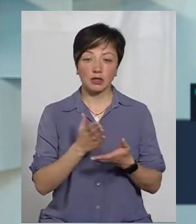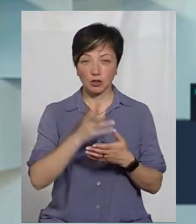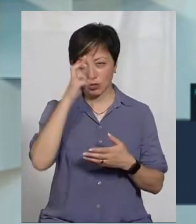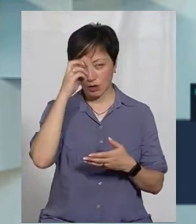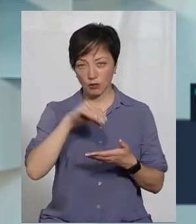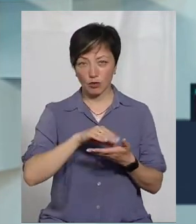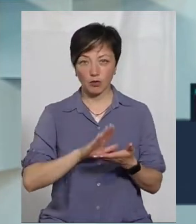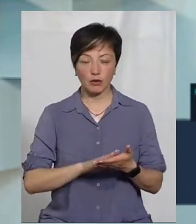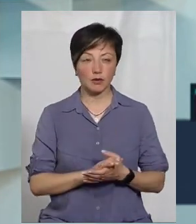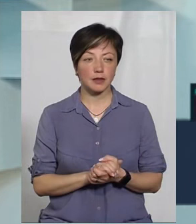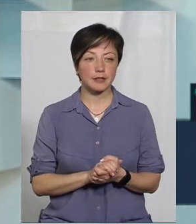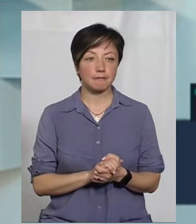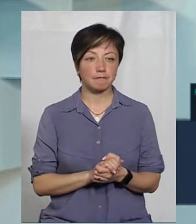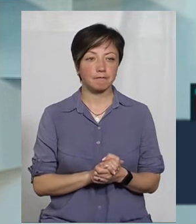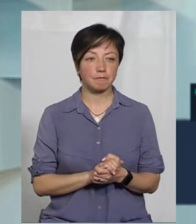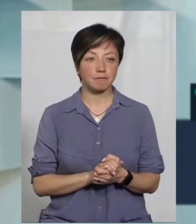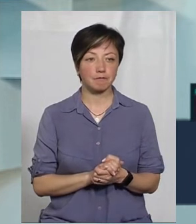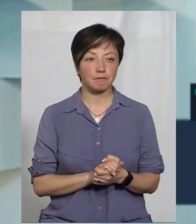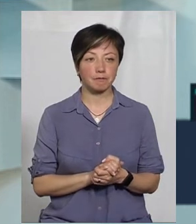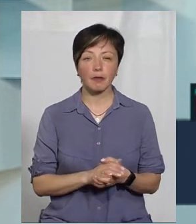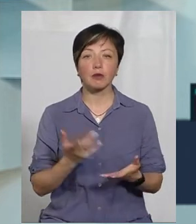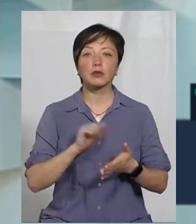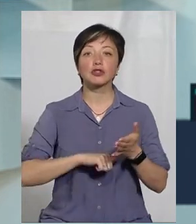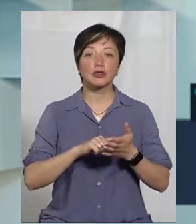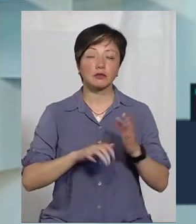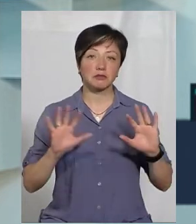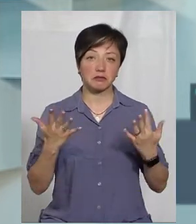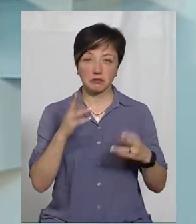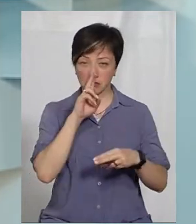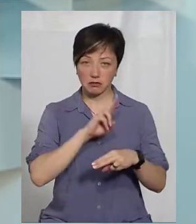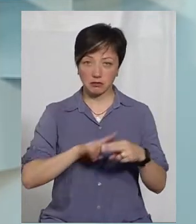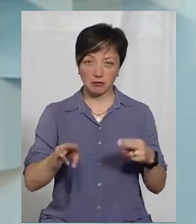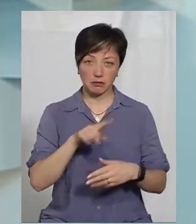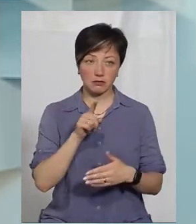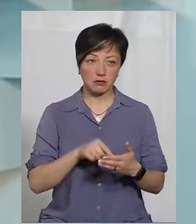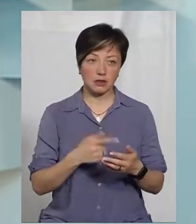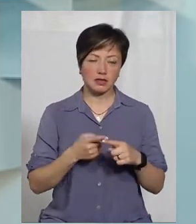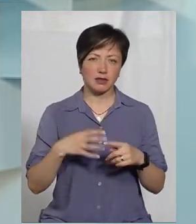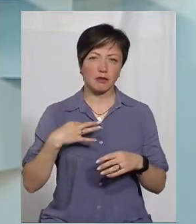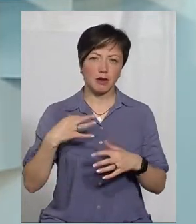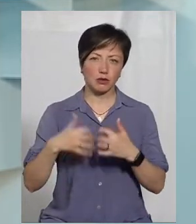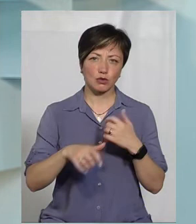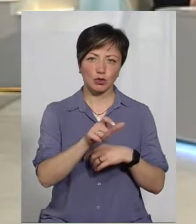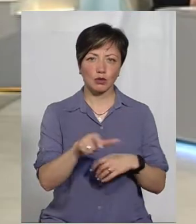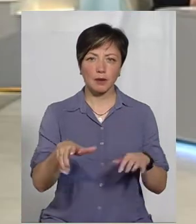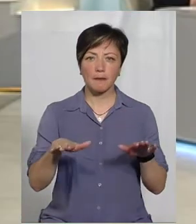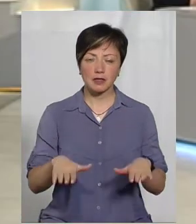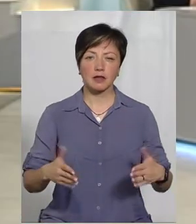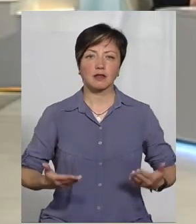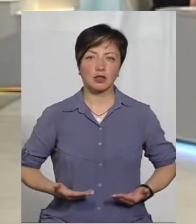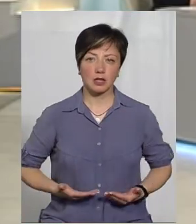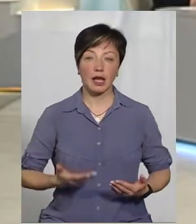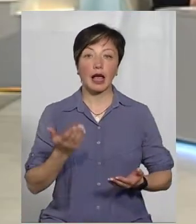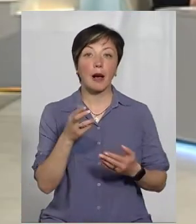на державному обліку. А з якої це причини сталося? Мені здається, це байдужість людей. Місцеві жителі?